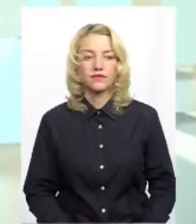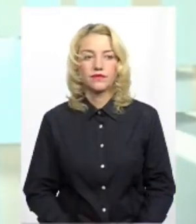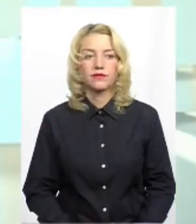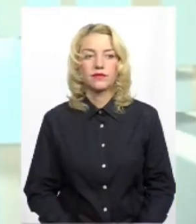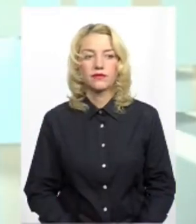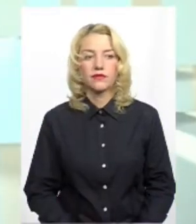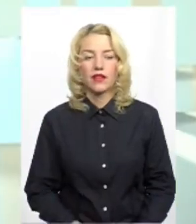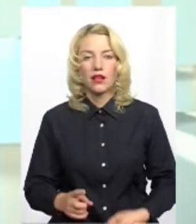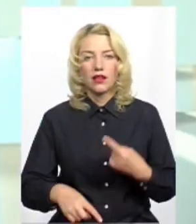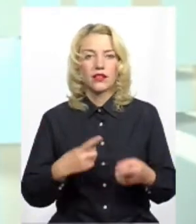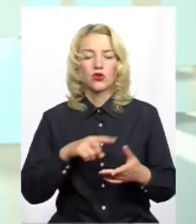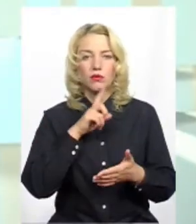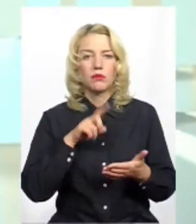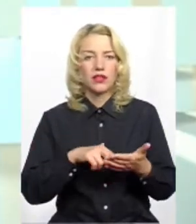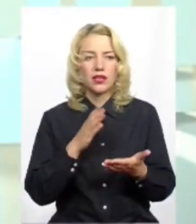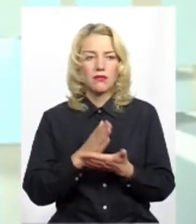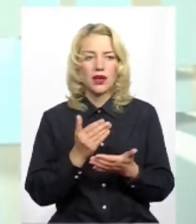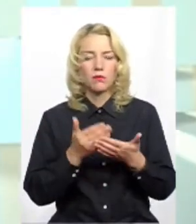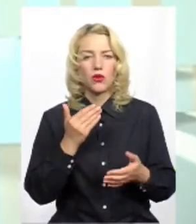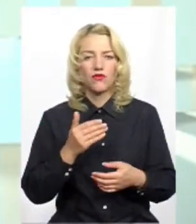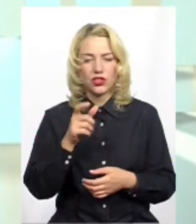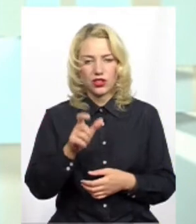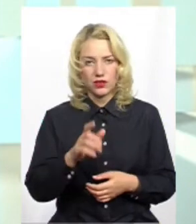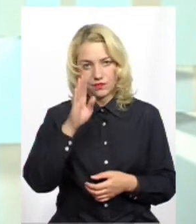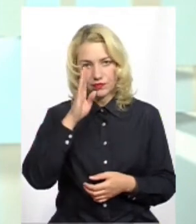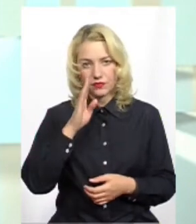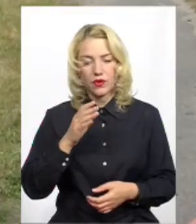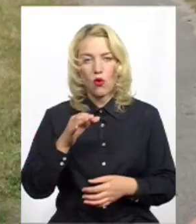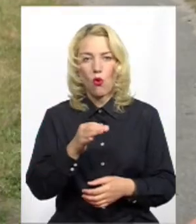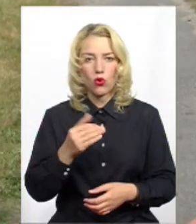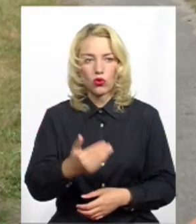І наступне питання маємо від жителя округу, прошу.